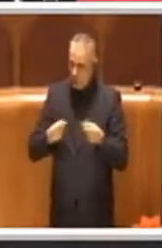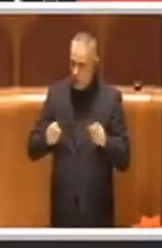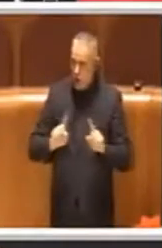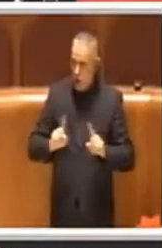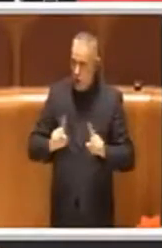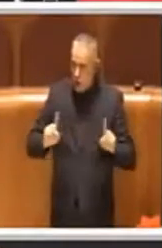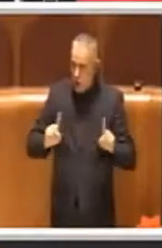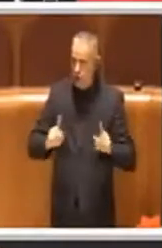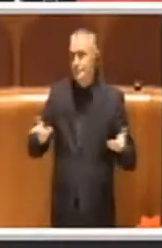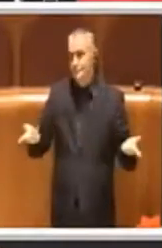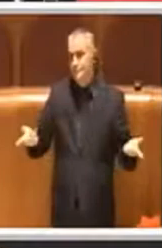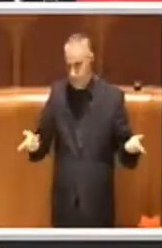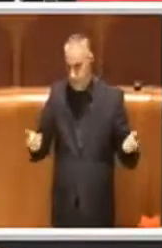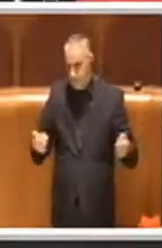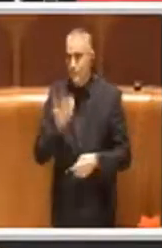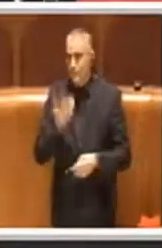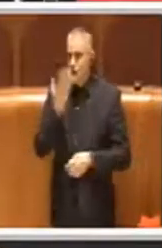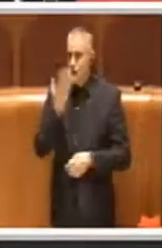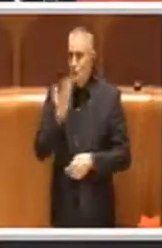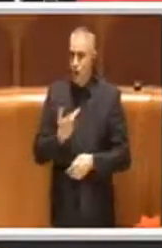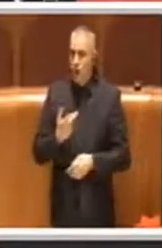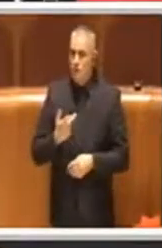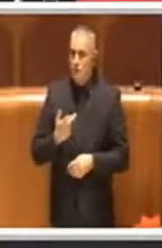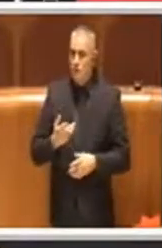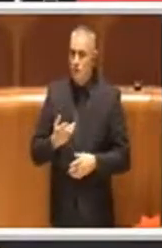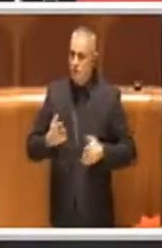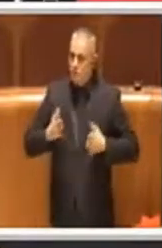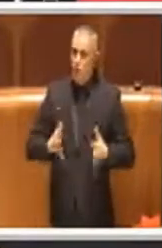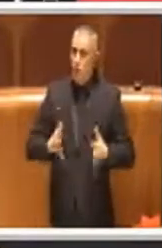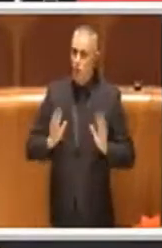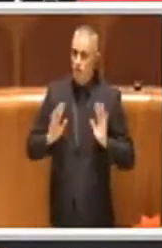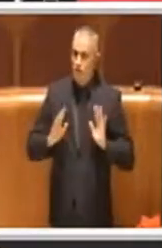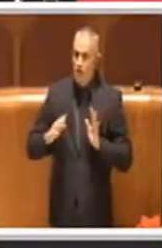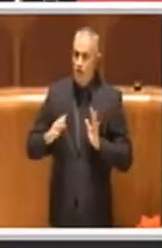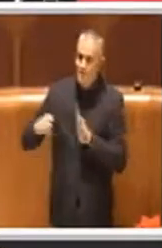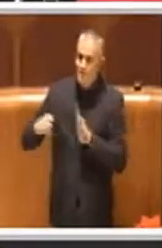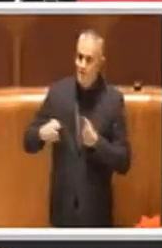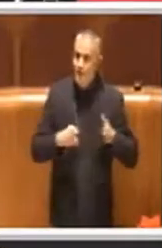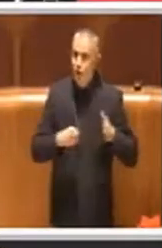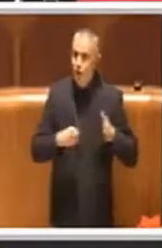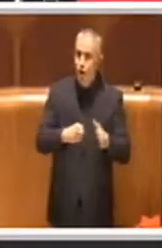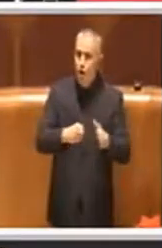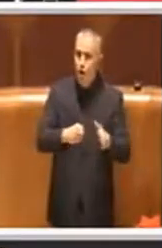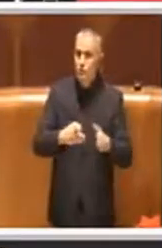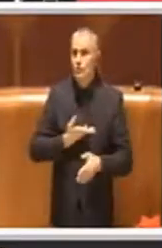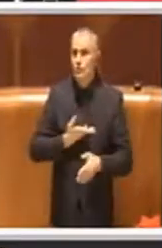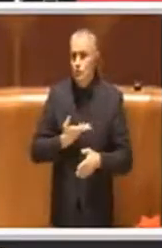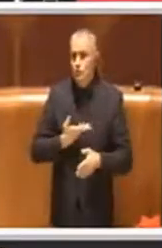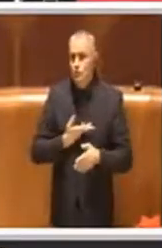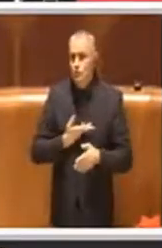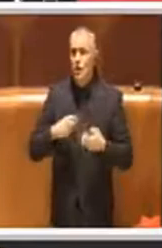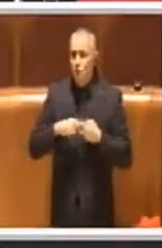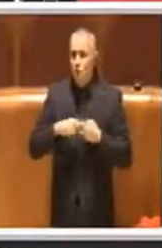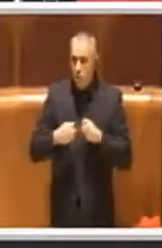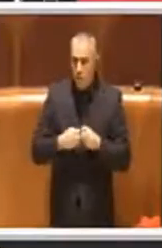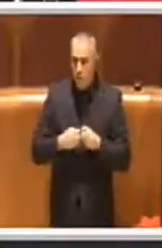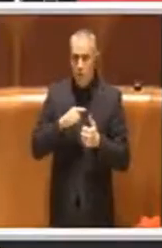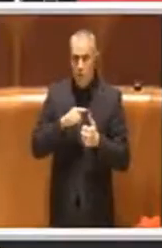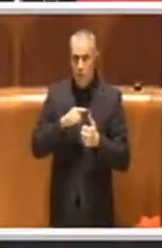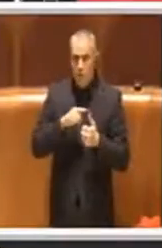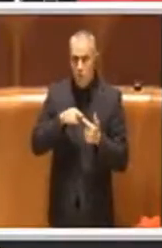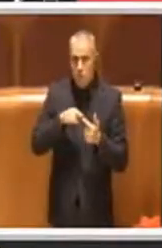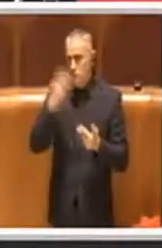un percorso con la volontà di affrontare quelli che sono i problemi atavici dovuti a una carenza di